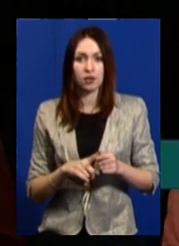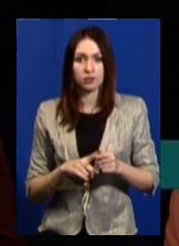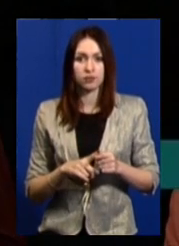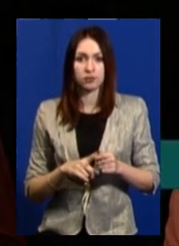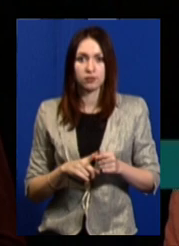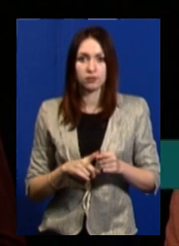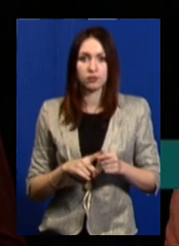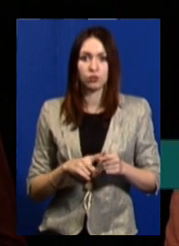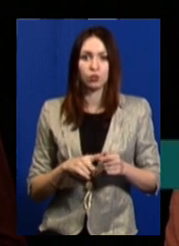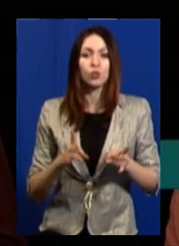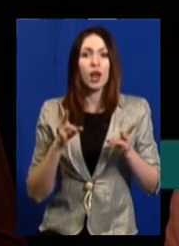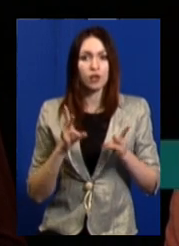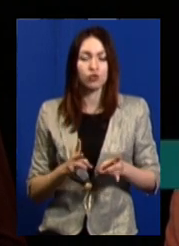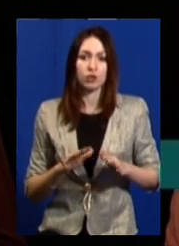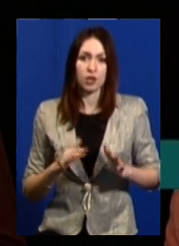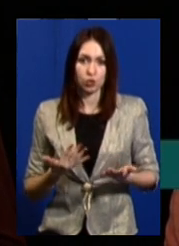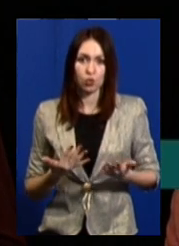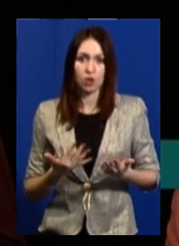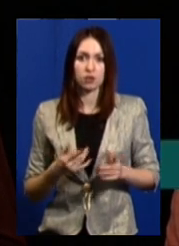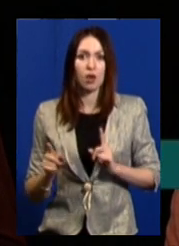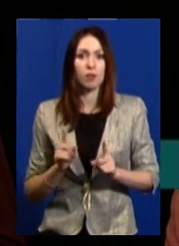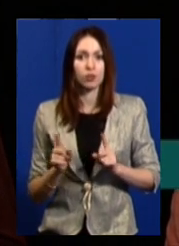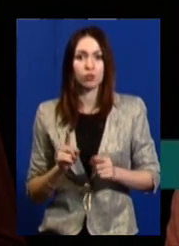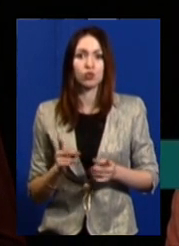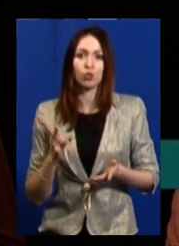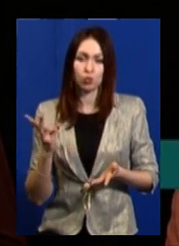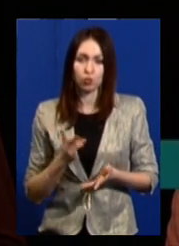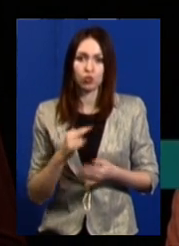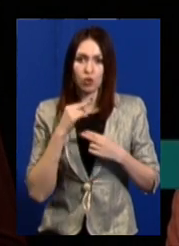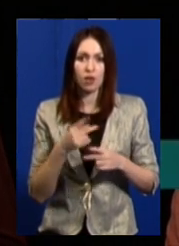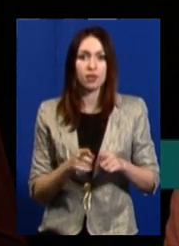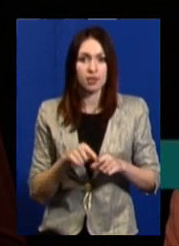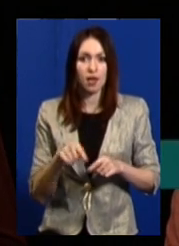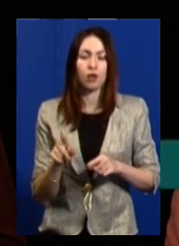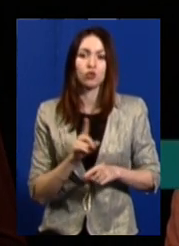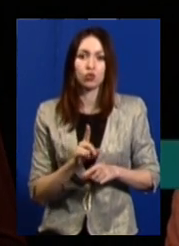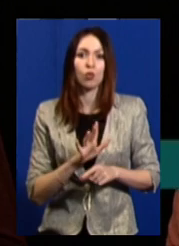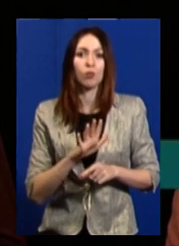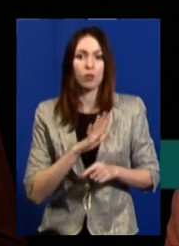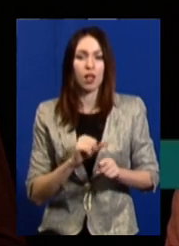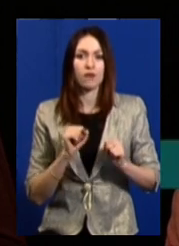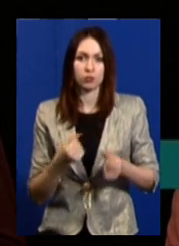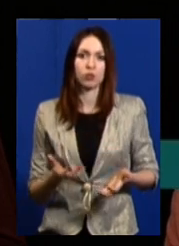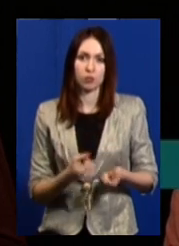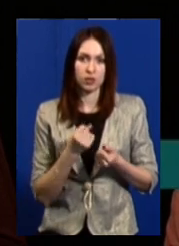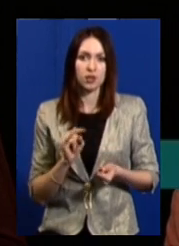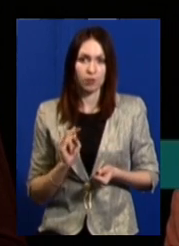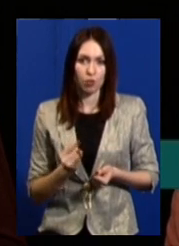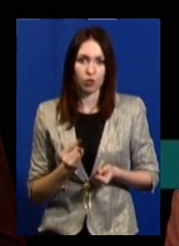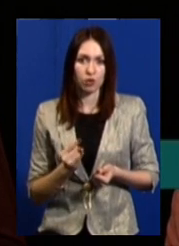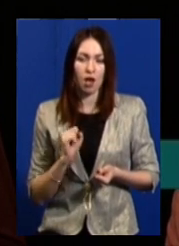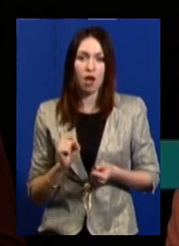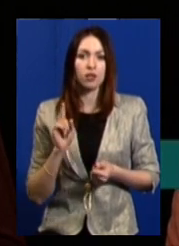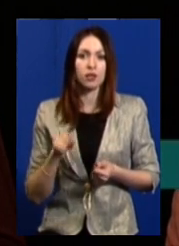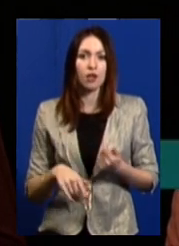так скажімо, трагічна ситуація, бо необхідно реагувати так, щоб була можливість врятувати дитину. А